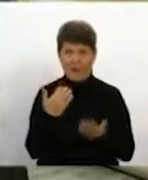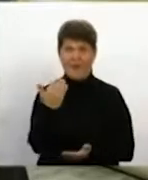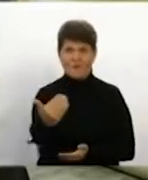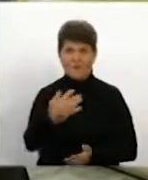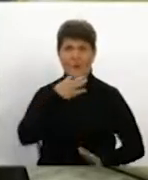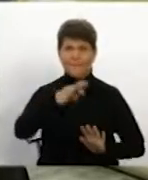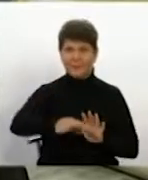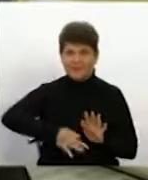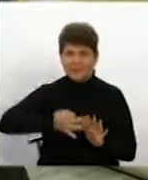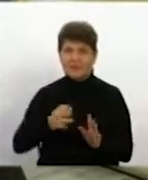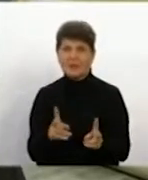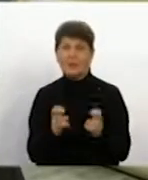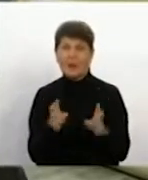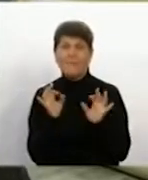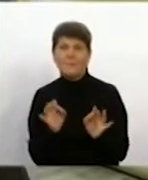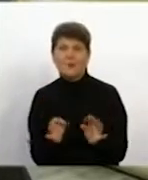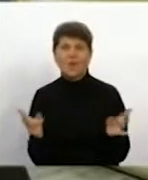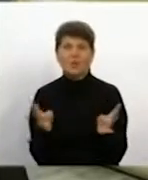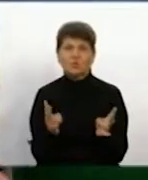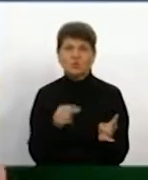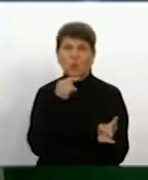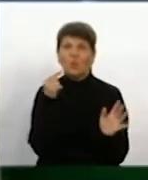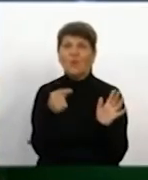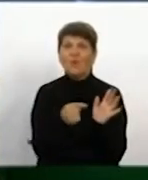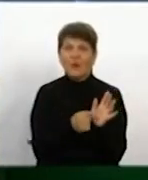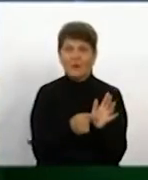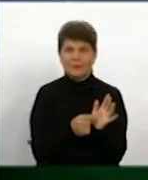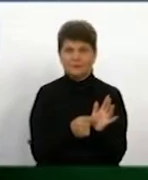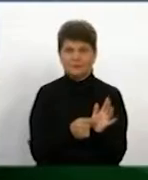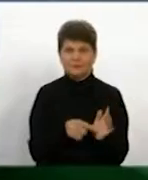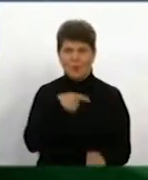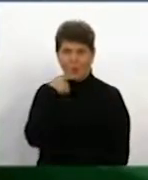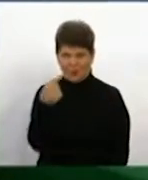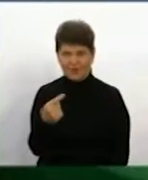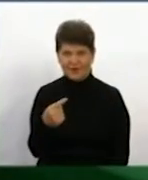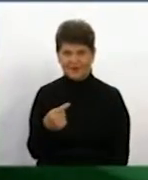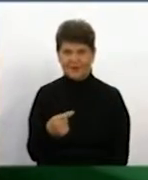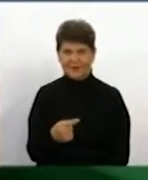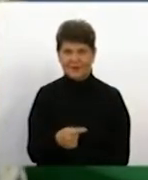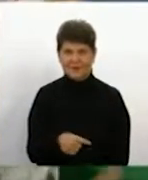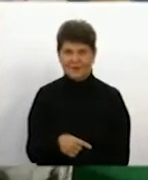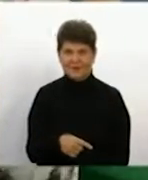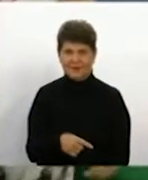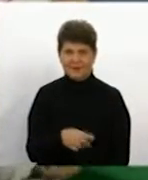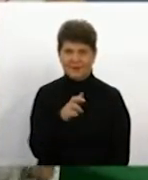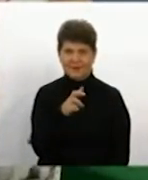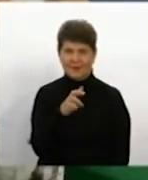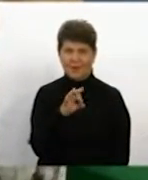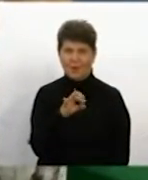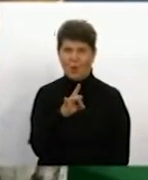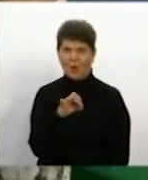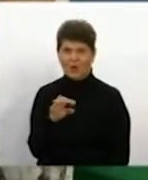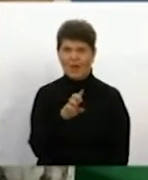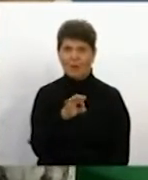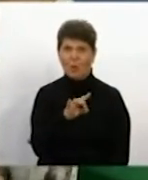підказала, як правильно, на що звернути увагу. Бурі, бобри, голос. Бурі, бобри, брід, беребрили. Бурі, бобри,